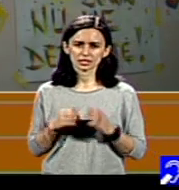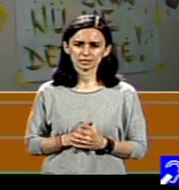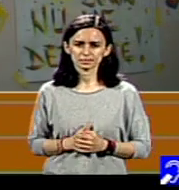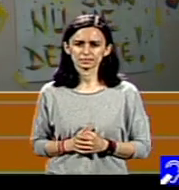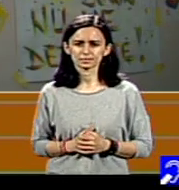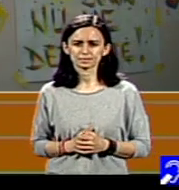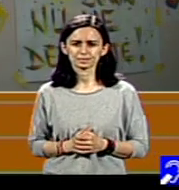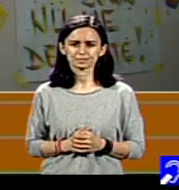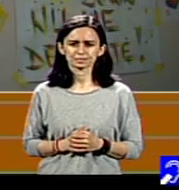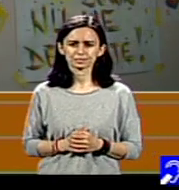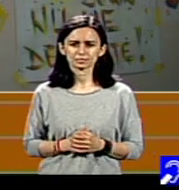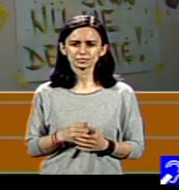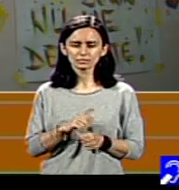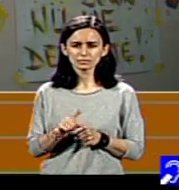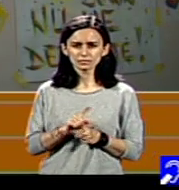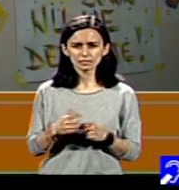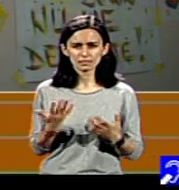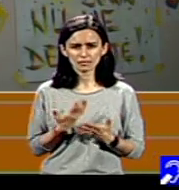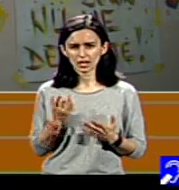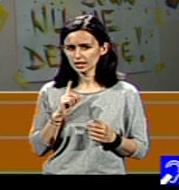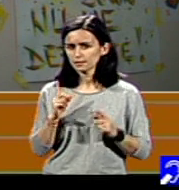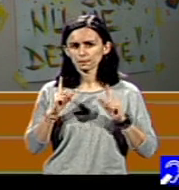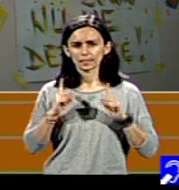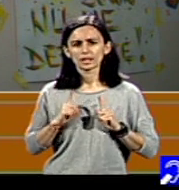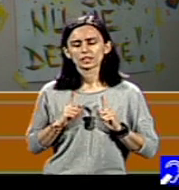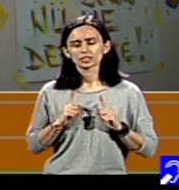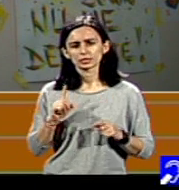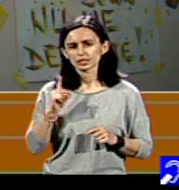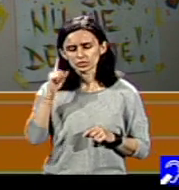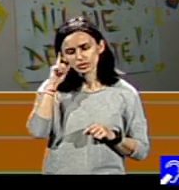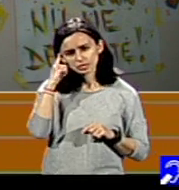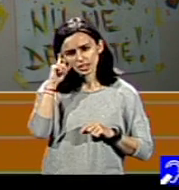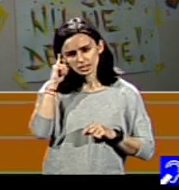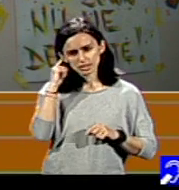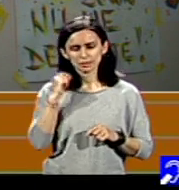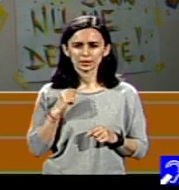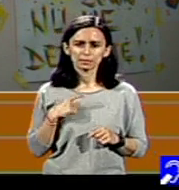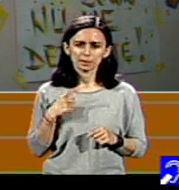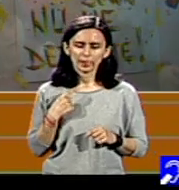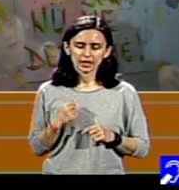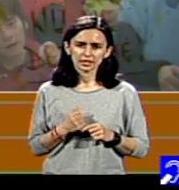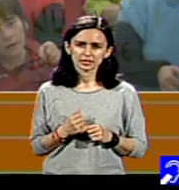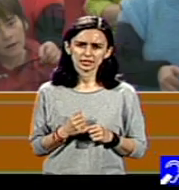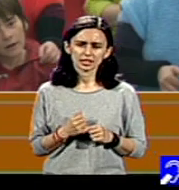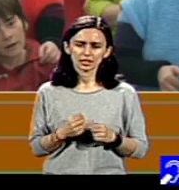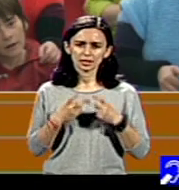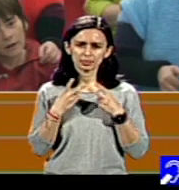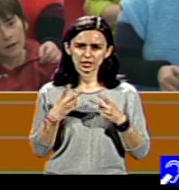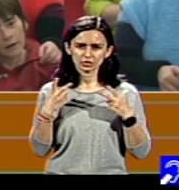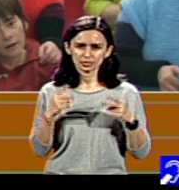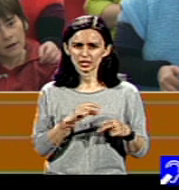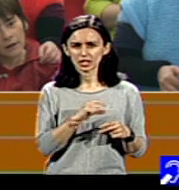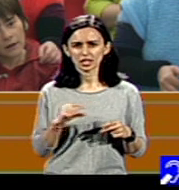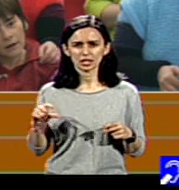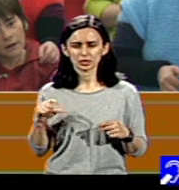Iarăși, un lucru la care poate că nu ne-am fi așteptat și la care nu ne gândim este că principala cauză a